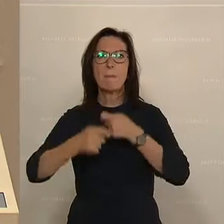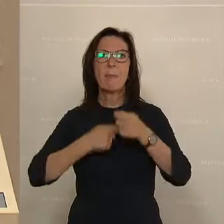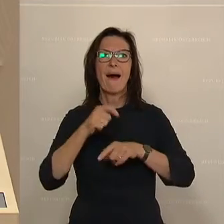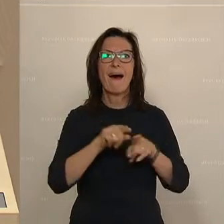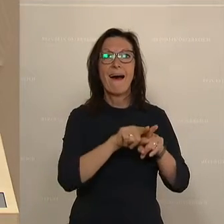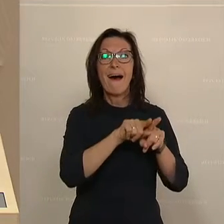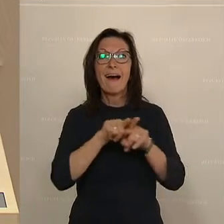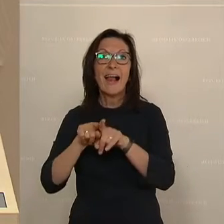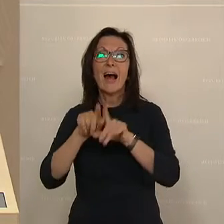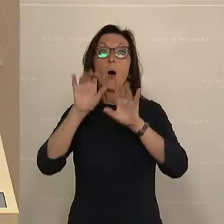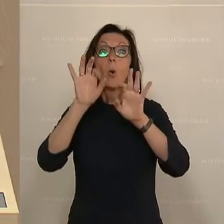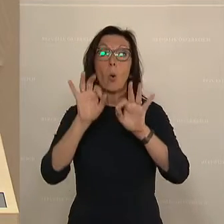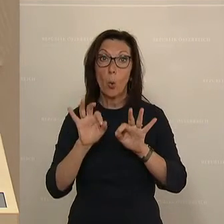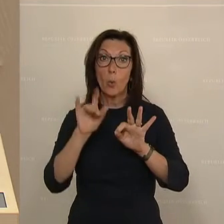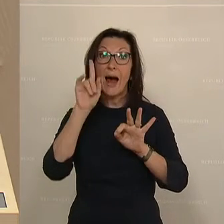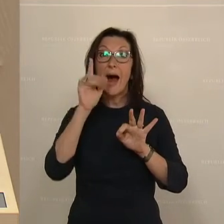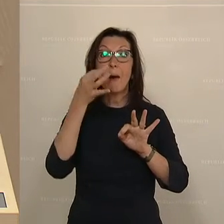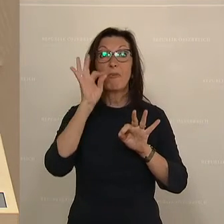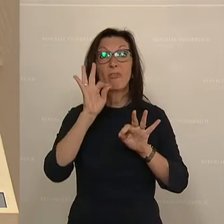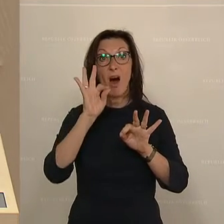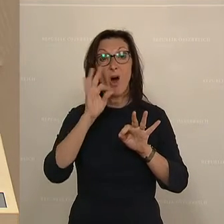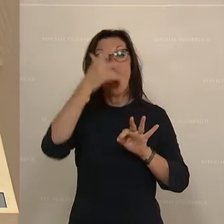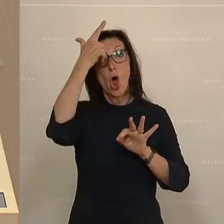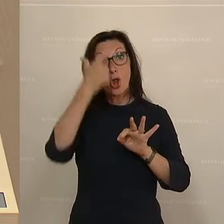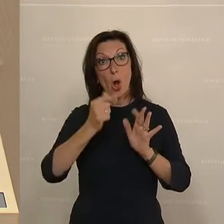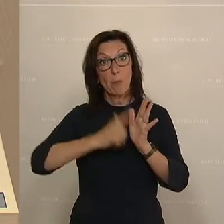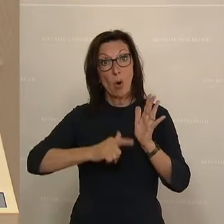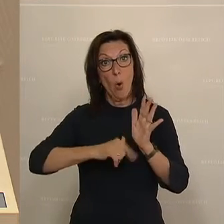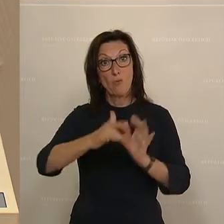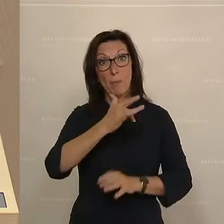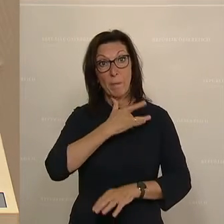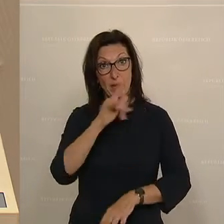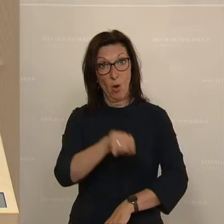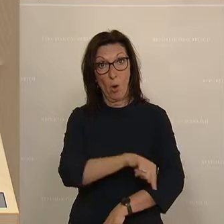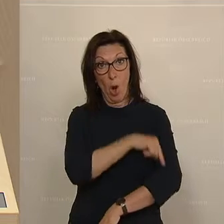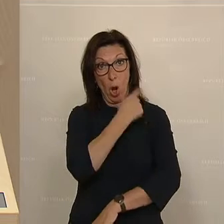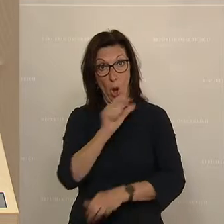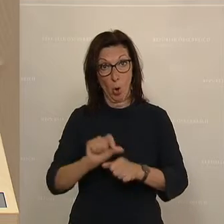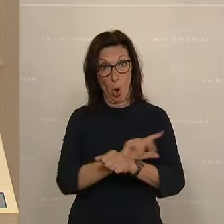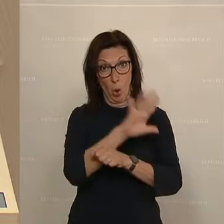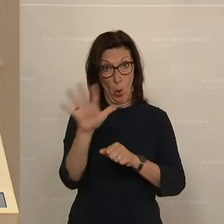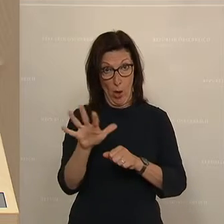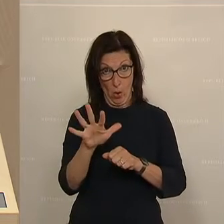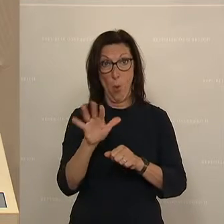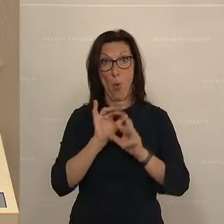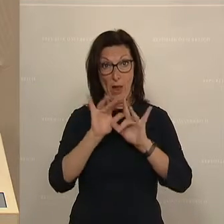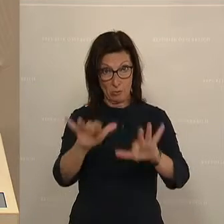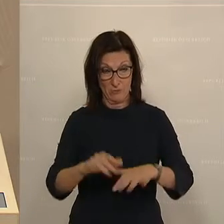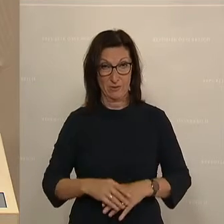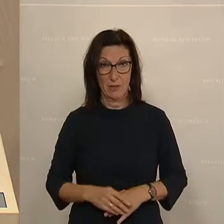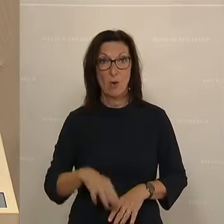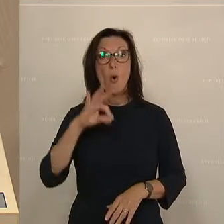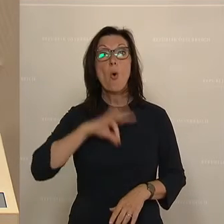aber auch, dass Frauen doppelt so häufig an Long-Covid erkranken als Männer. Und auch bei der psychischen Gesundheit haben Frauen das Schlechtere